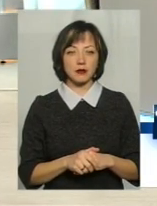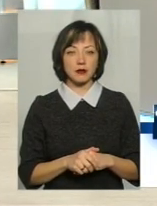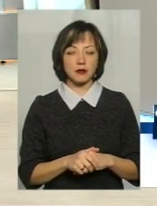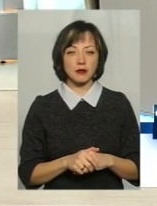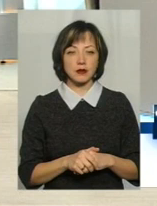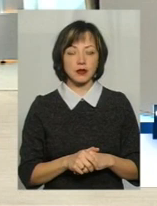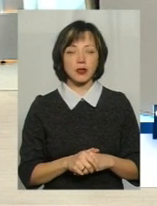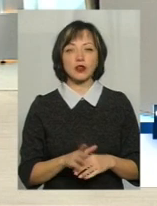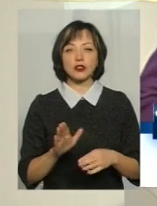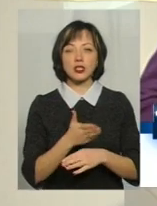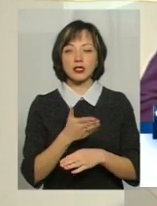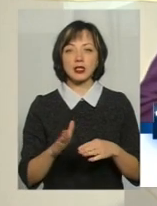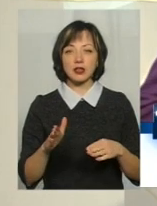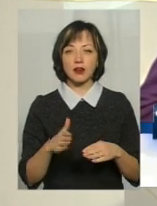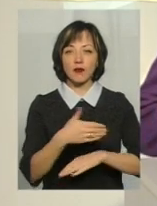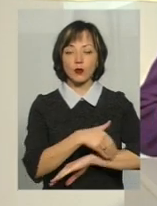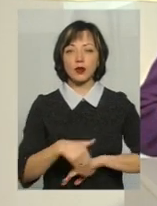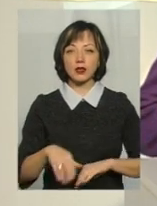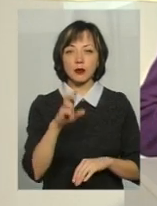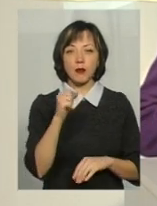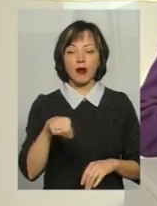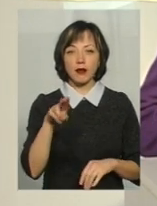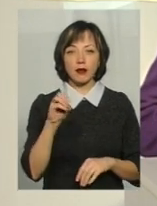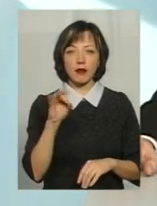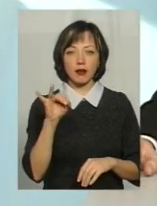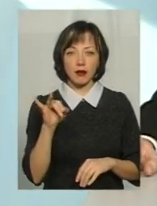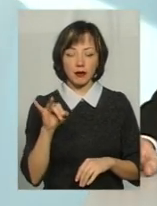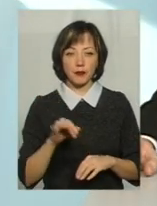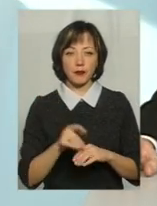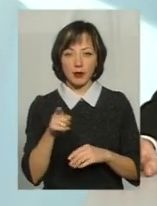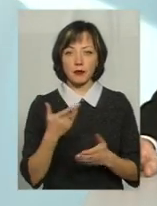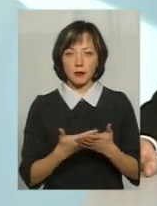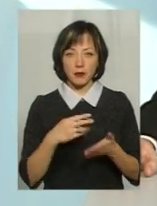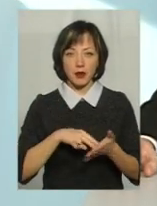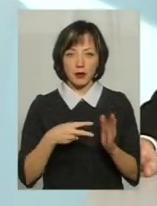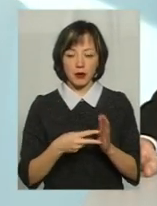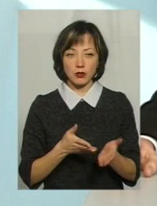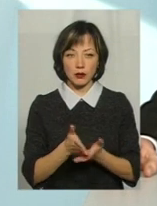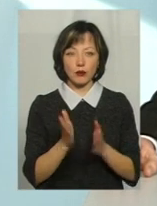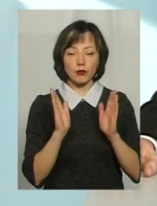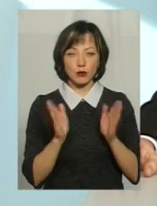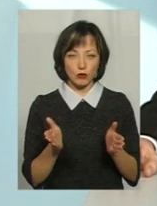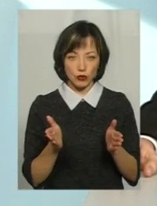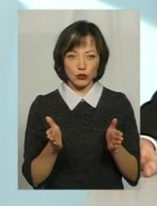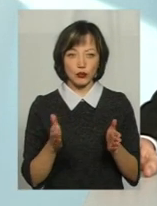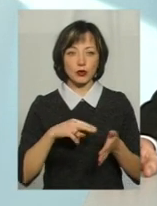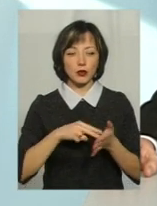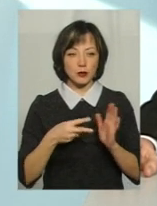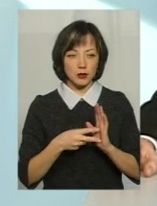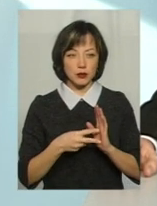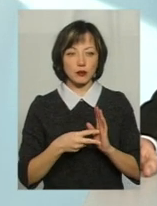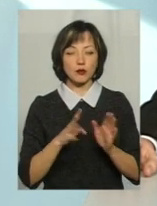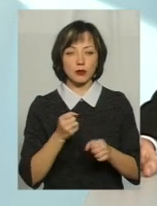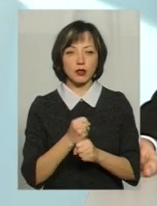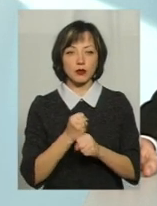Що з тією частиною Степана Бандери в вулиці? Там, здається, передбачені якісь маршрути, так? Так, там передбачені маршрут. Там